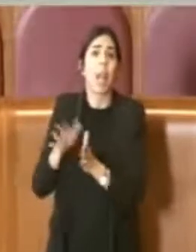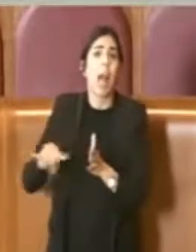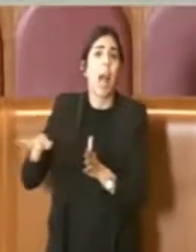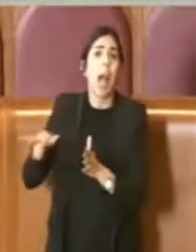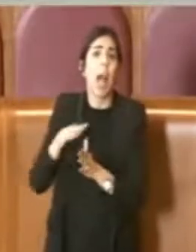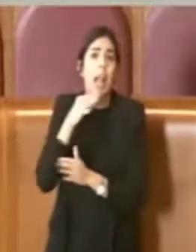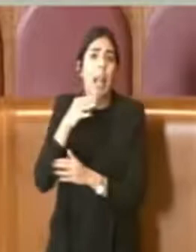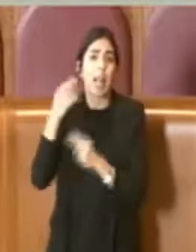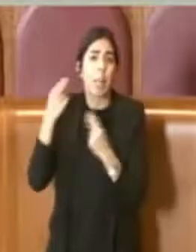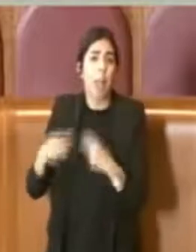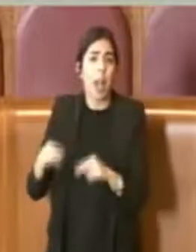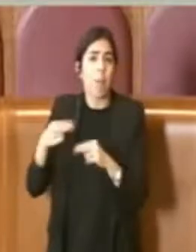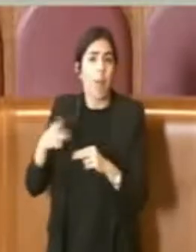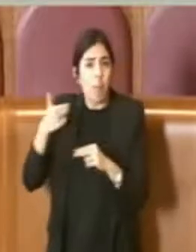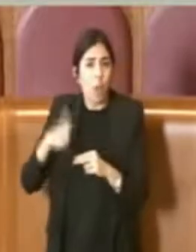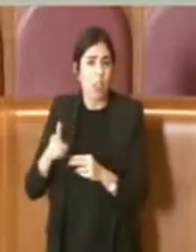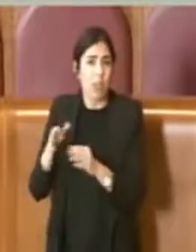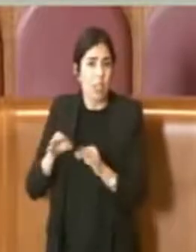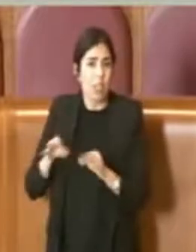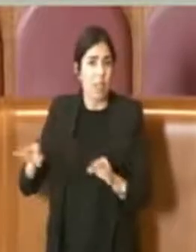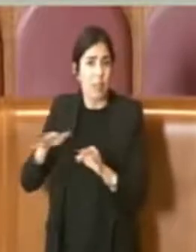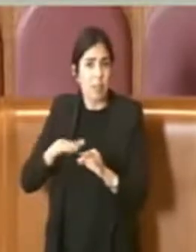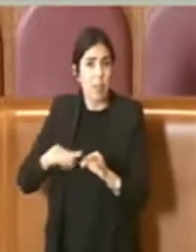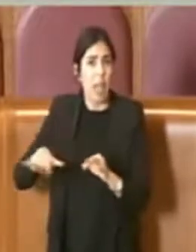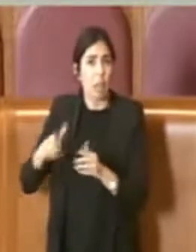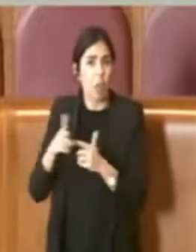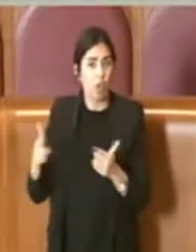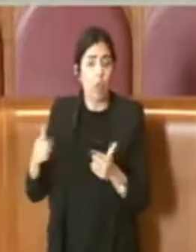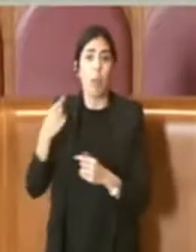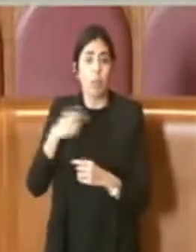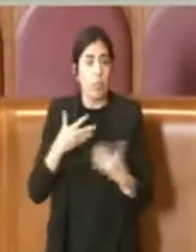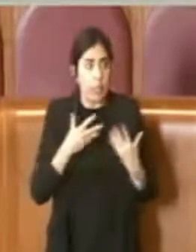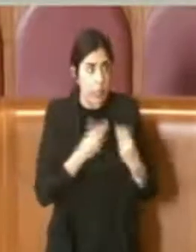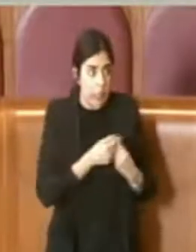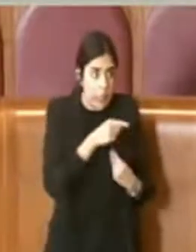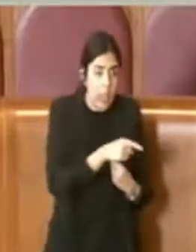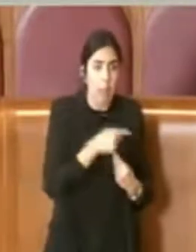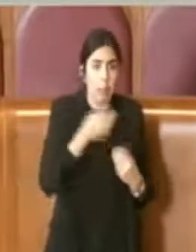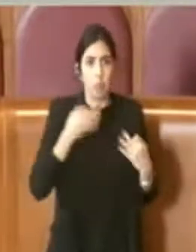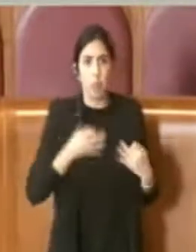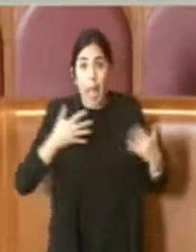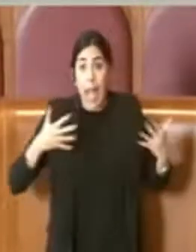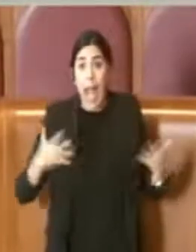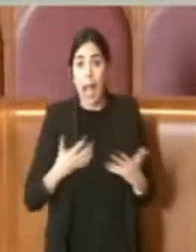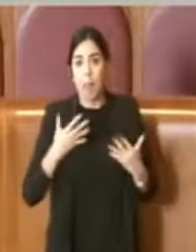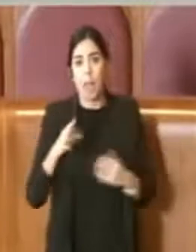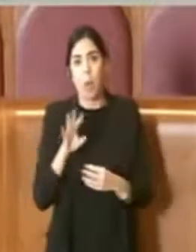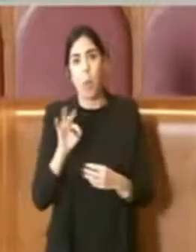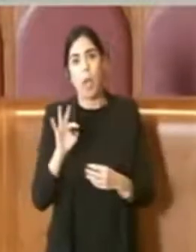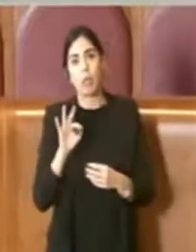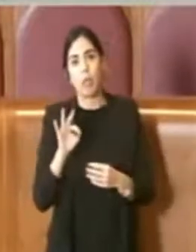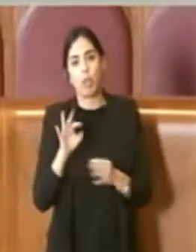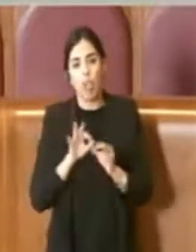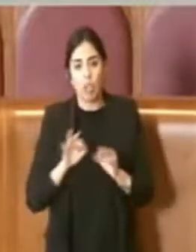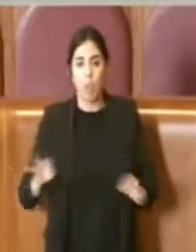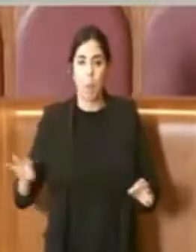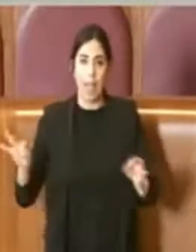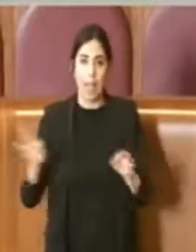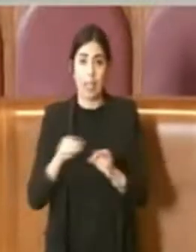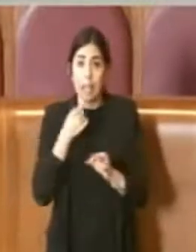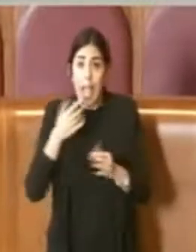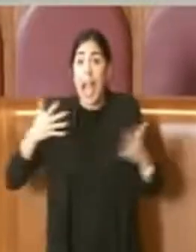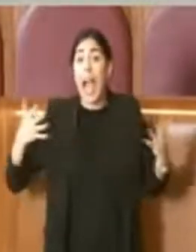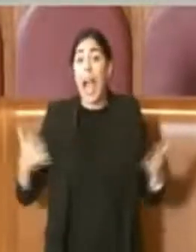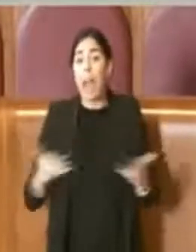è con loro che abbiamo deciso che la cosa migliore era mettere almeno quattrocento metri. Diciamo almeno, perché la volta che è possibile fare da